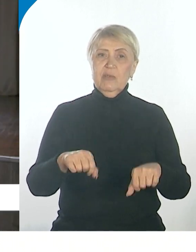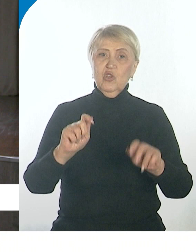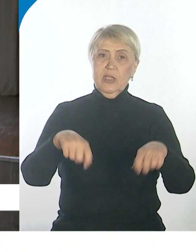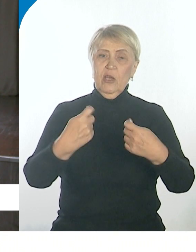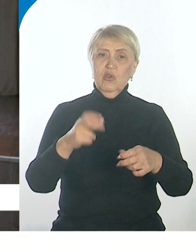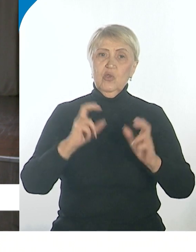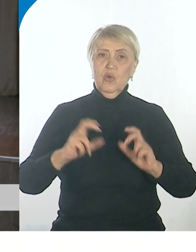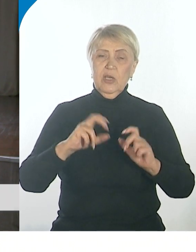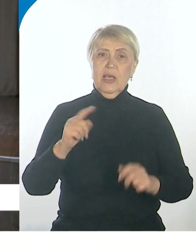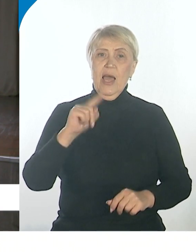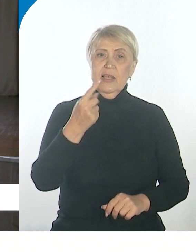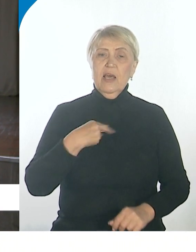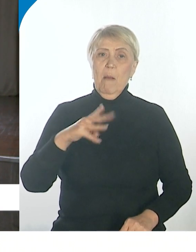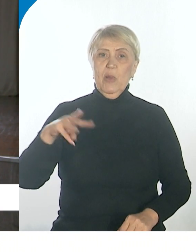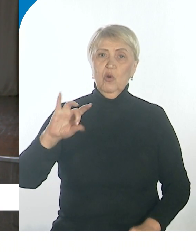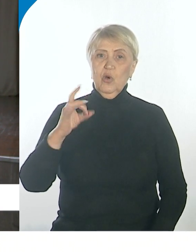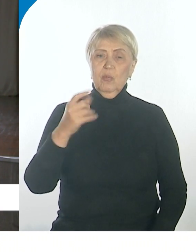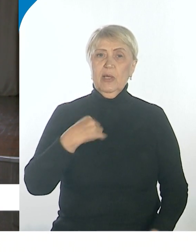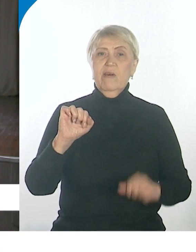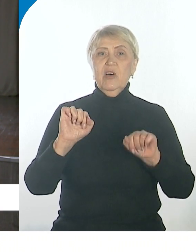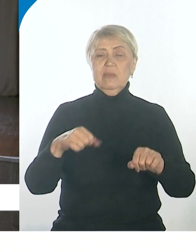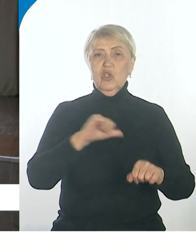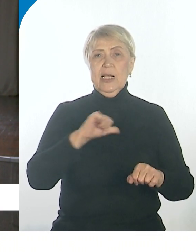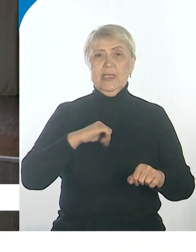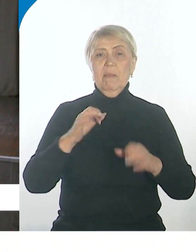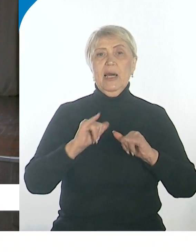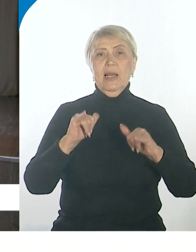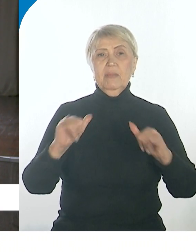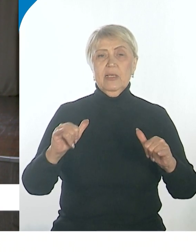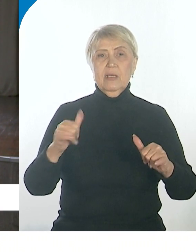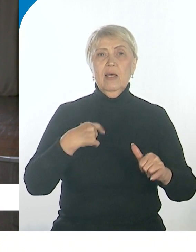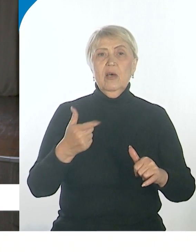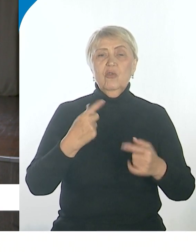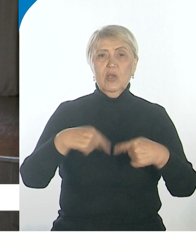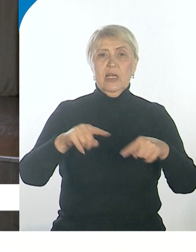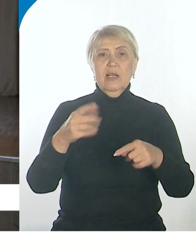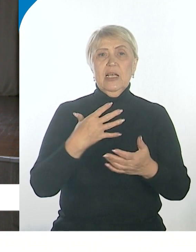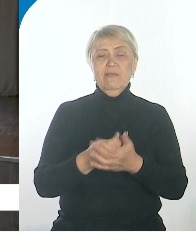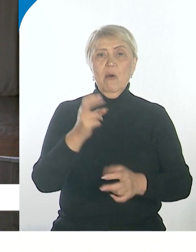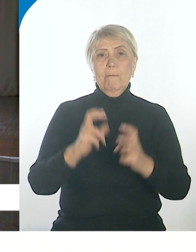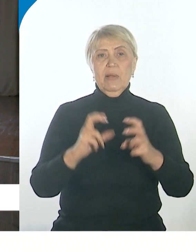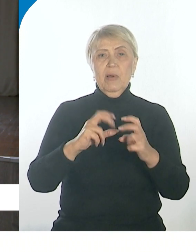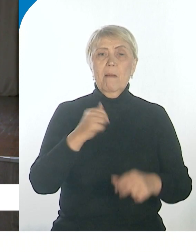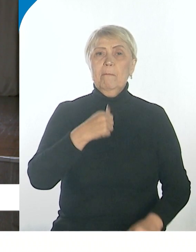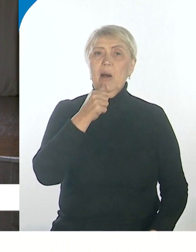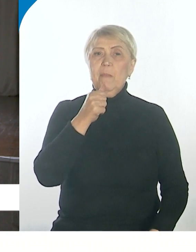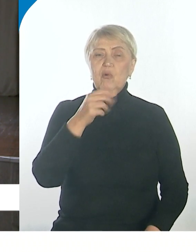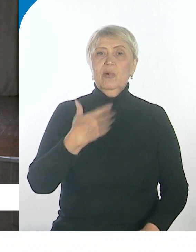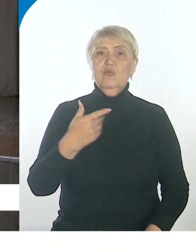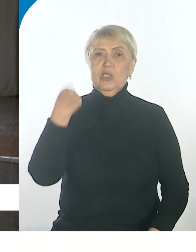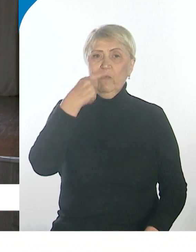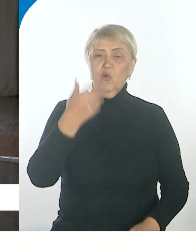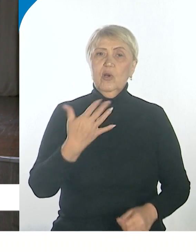Премия 1 миллион рублей, возможность самореализоваться, организовать свое мероприятие, создать свою команду, попробовать себя на роли управленца,